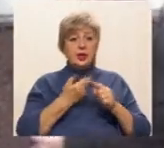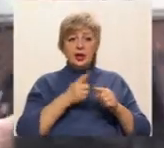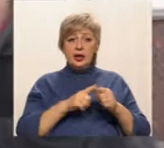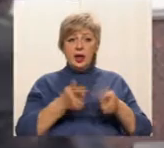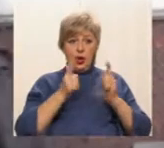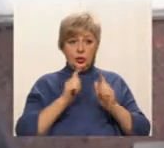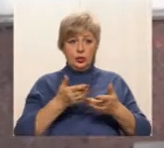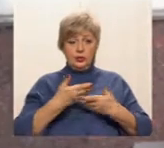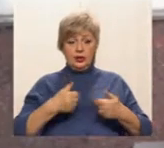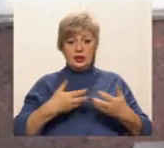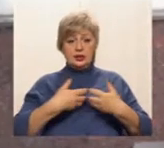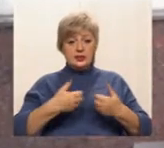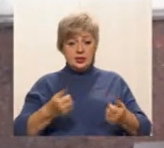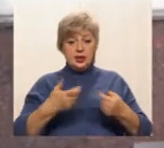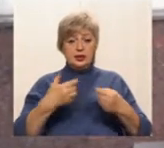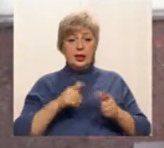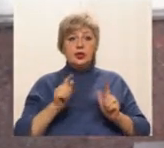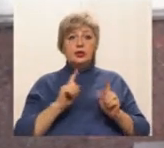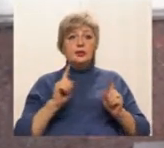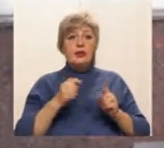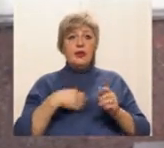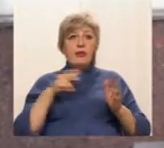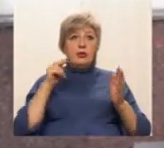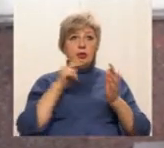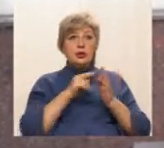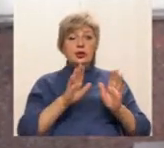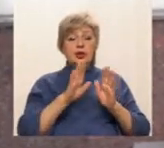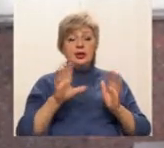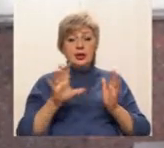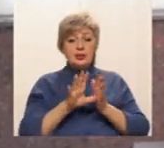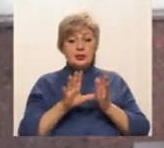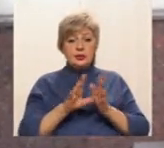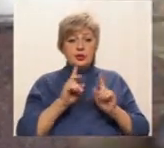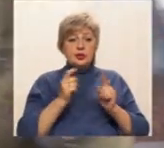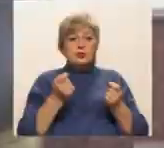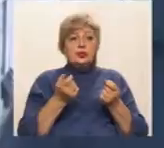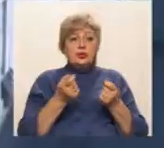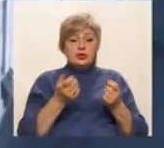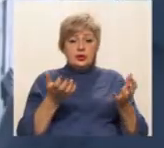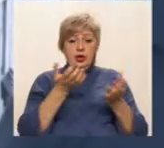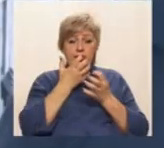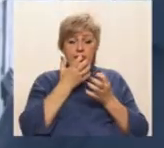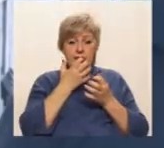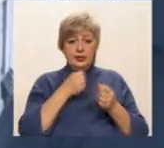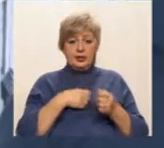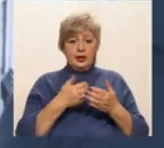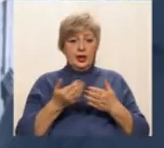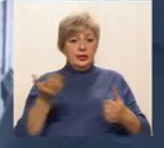нас взяти, щоб нам включили хоча б світло, щоб ми могли хоч трошечки якось обігріватися. Придутущий